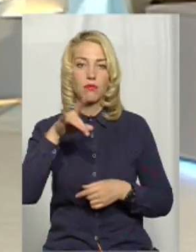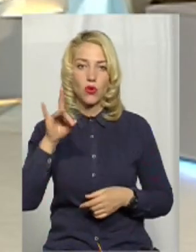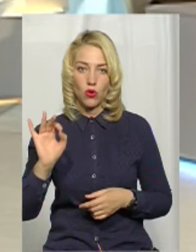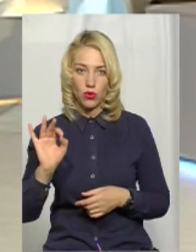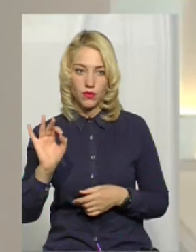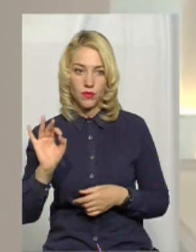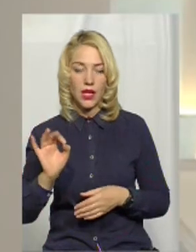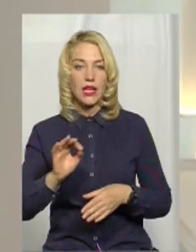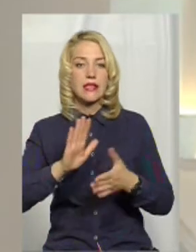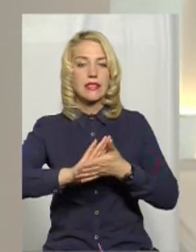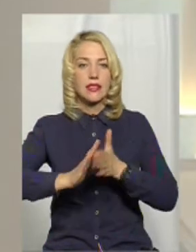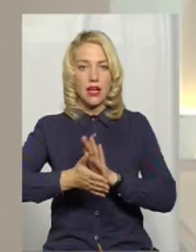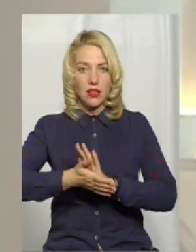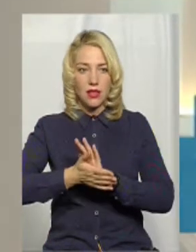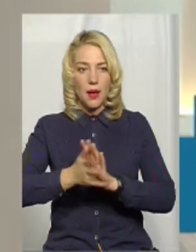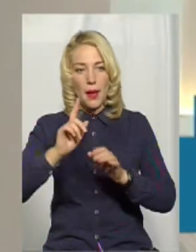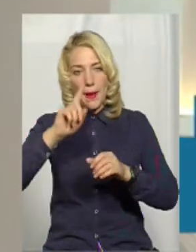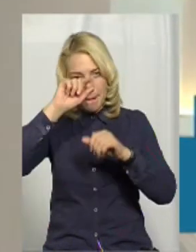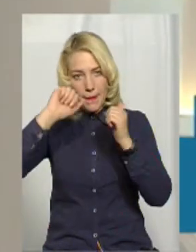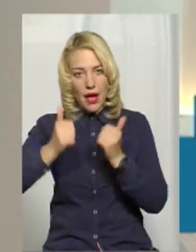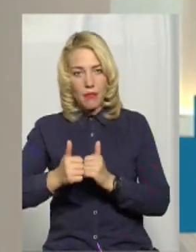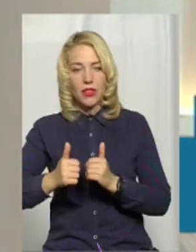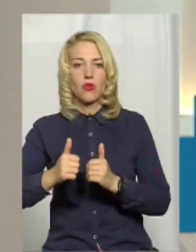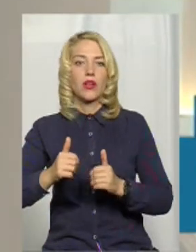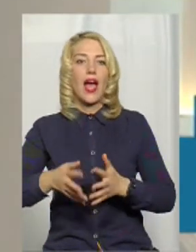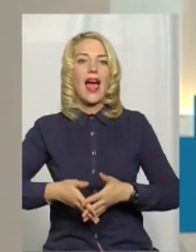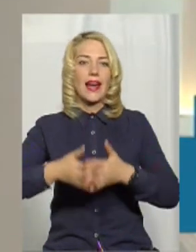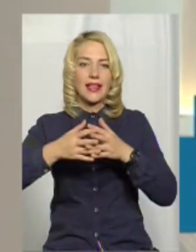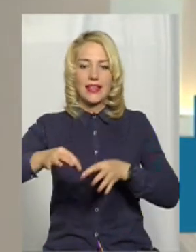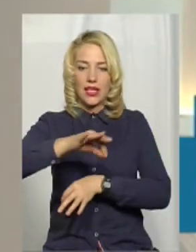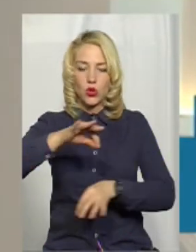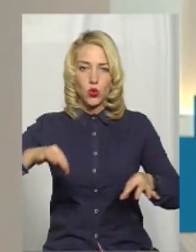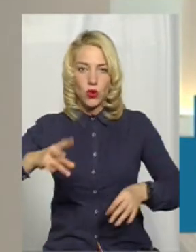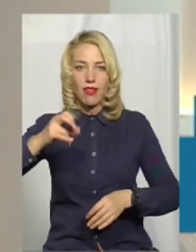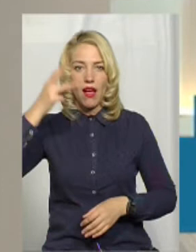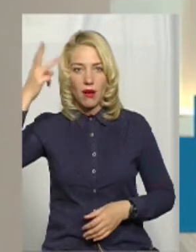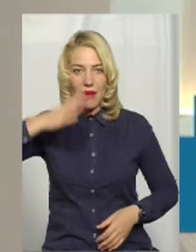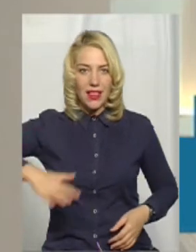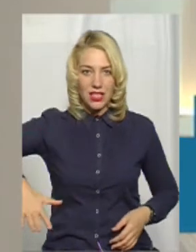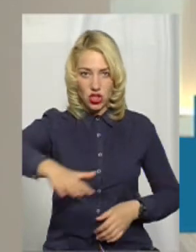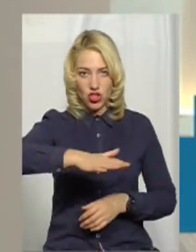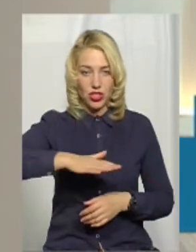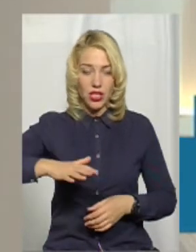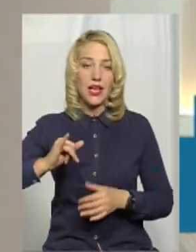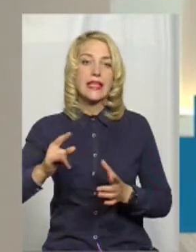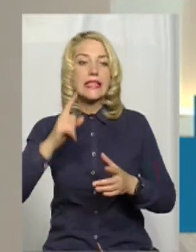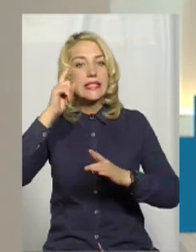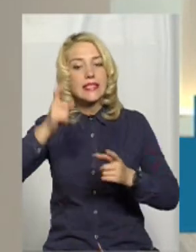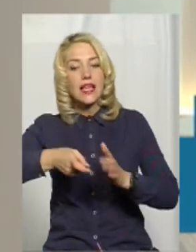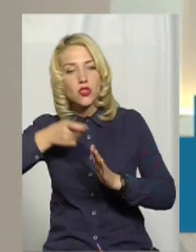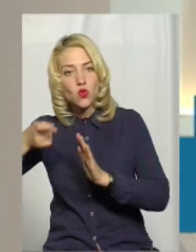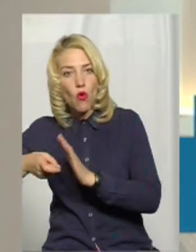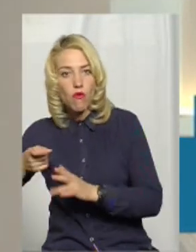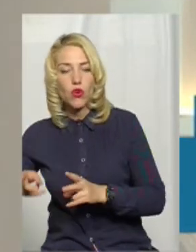стан пам'яток архітектури на Хмельниччині. І з'ясовували,